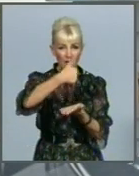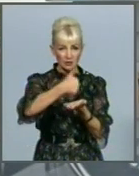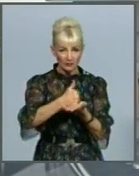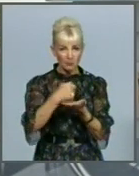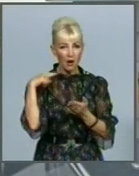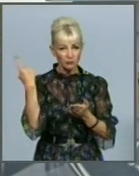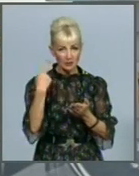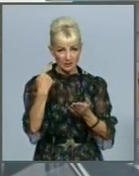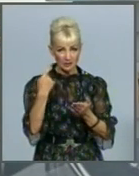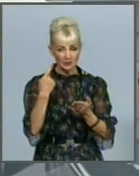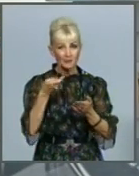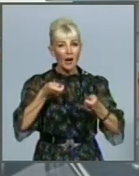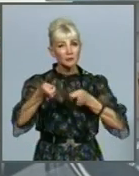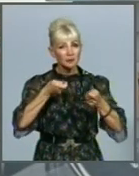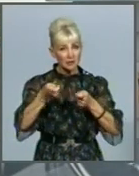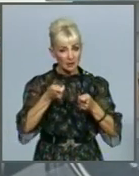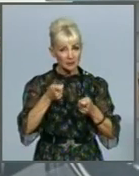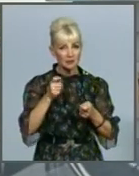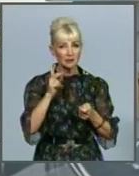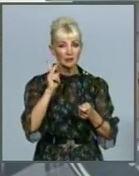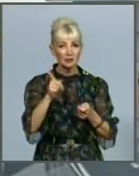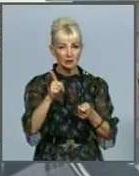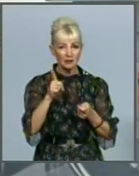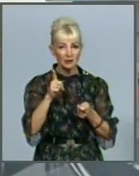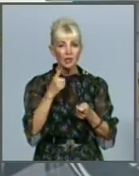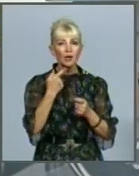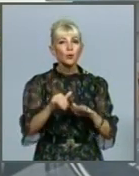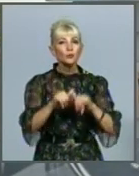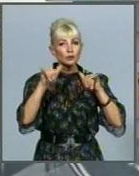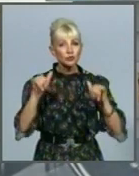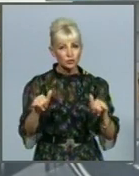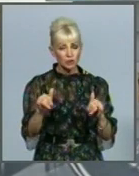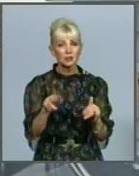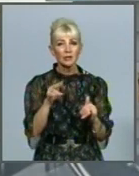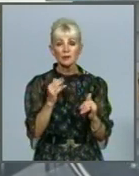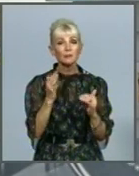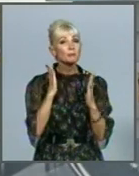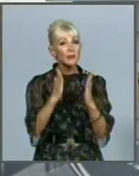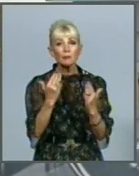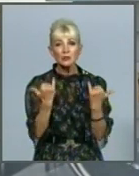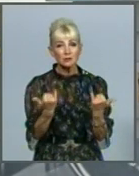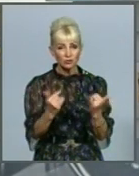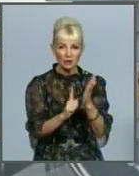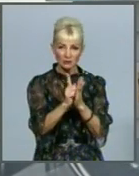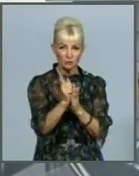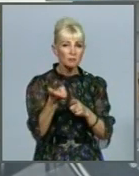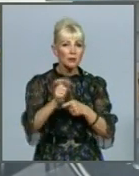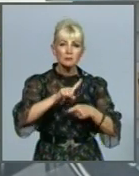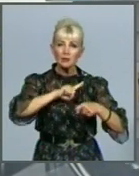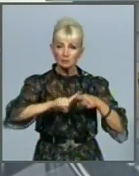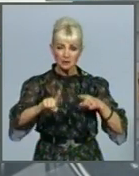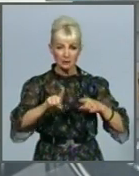адміністрацій, щодо суттєвого збільшення, прямо зараз, почати максимально швидко